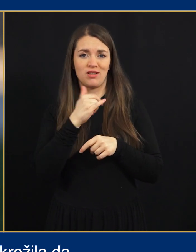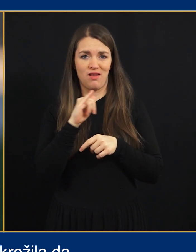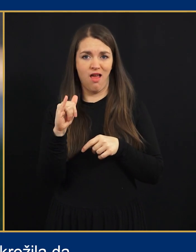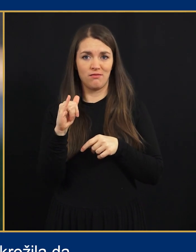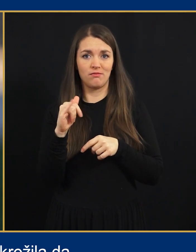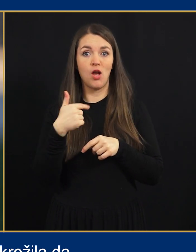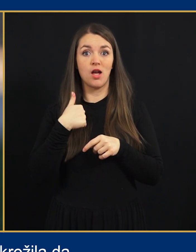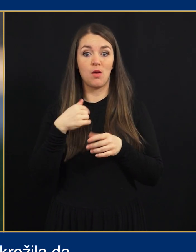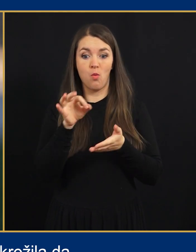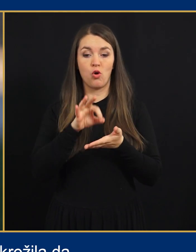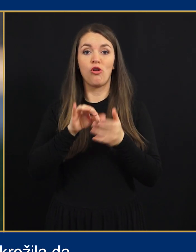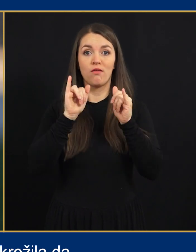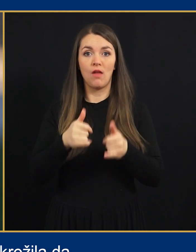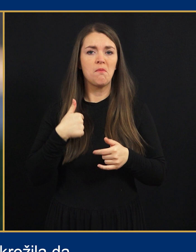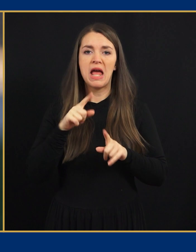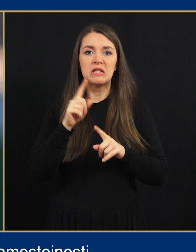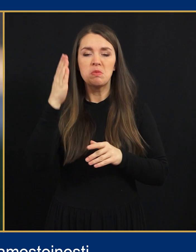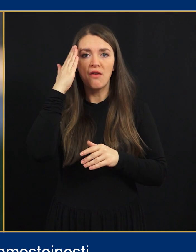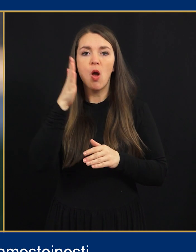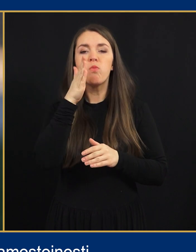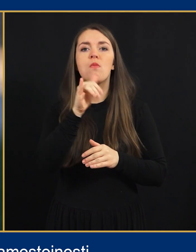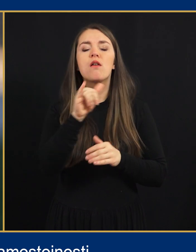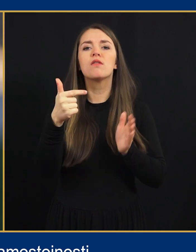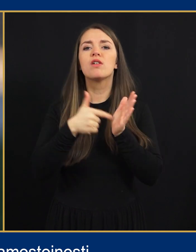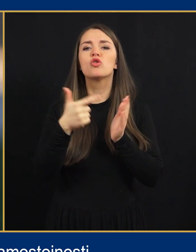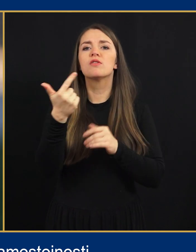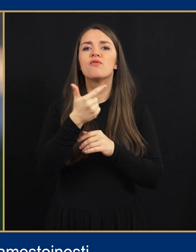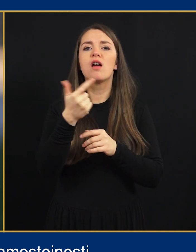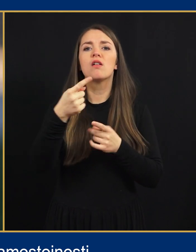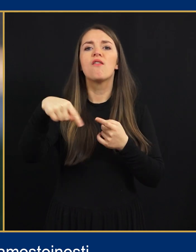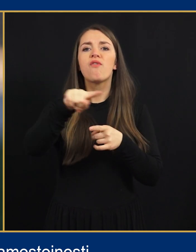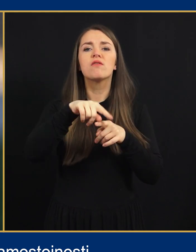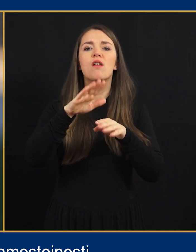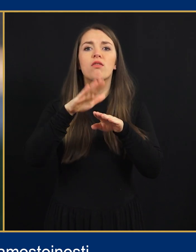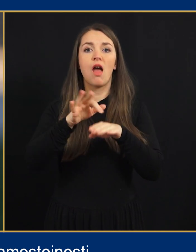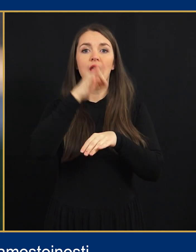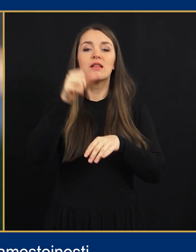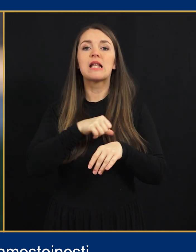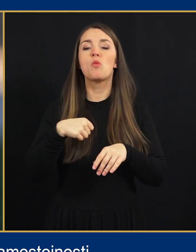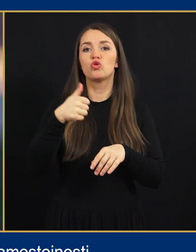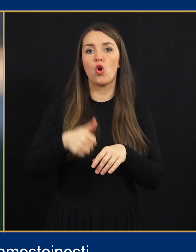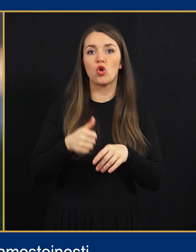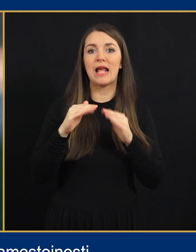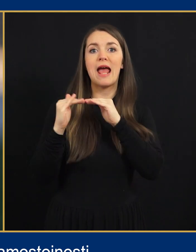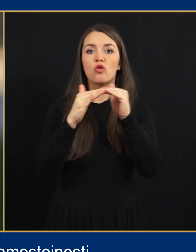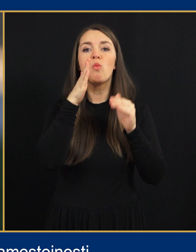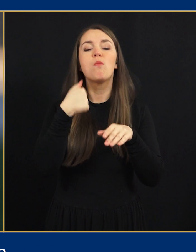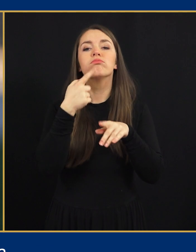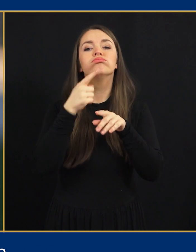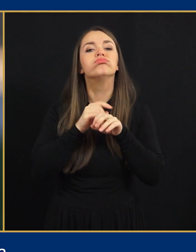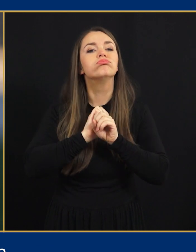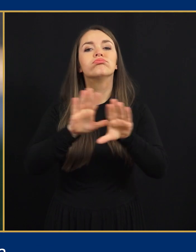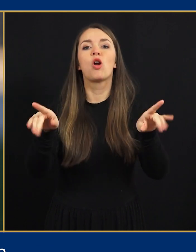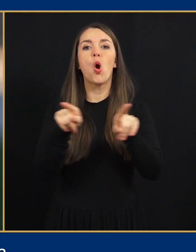obkrožila da, se nisem zavedala, da vas bom leta 2022 na dan samostojnosti in enotnosti nagovorila kot